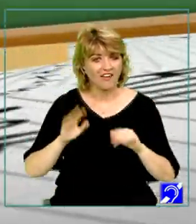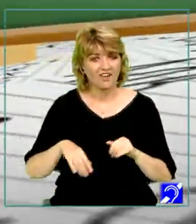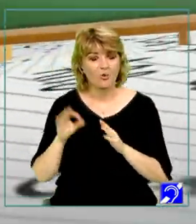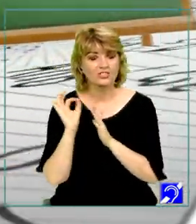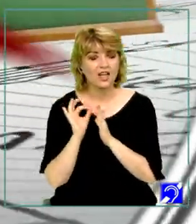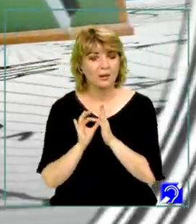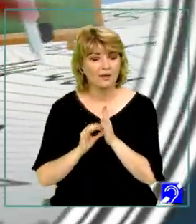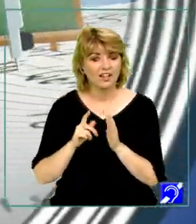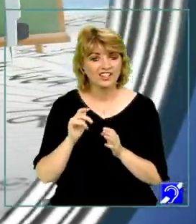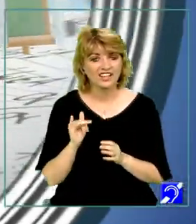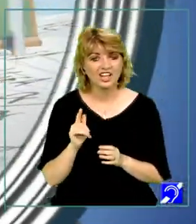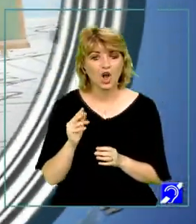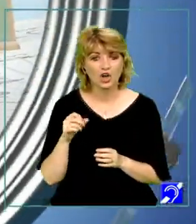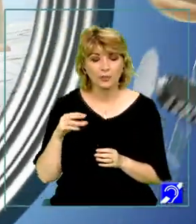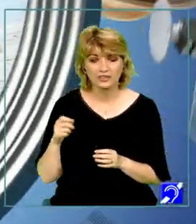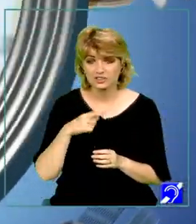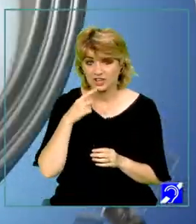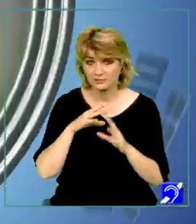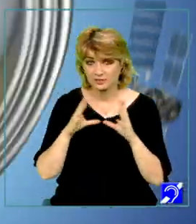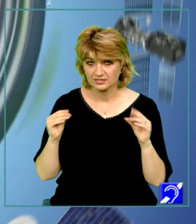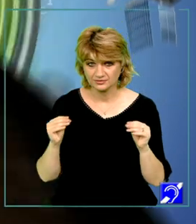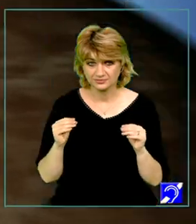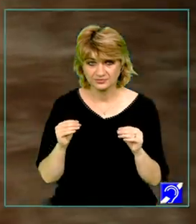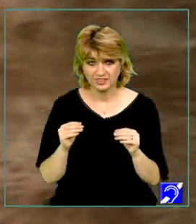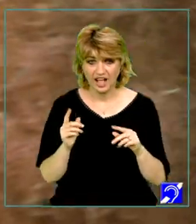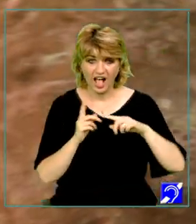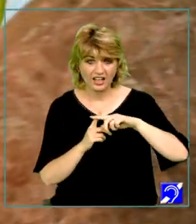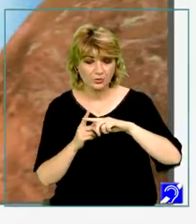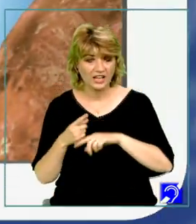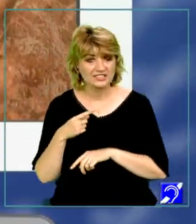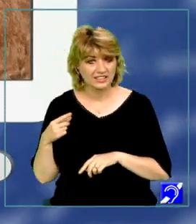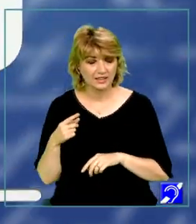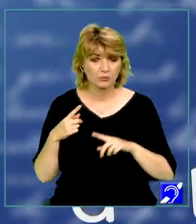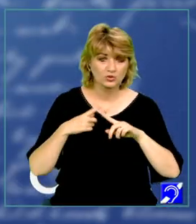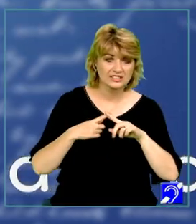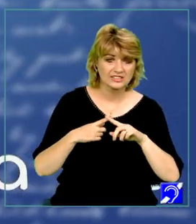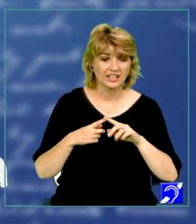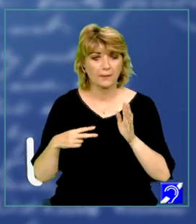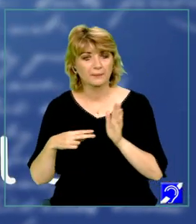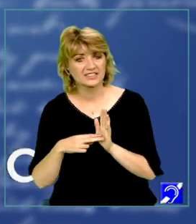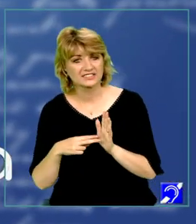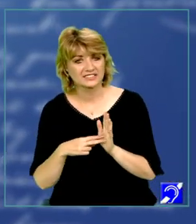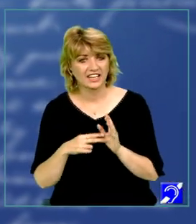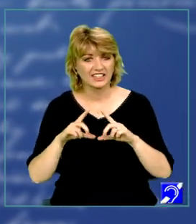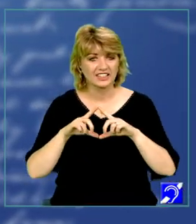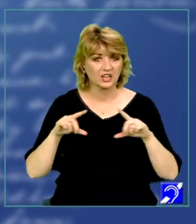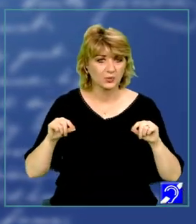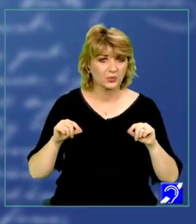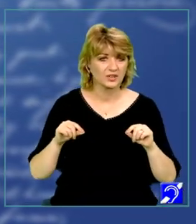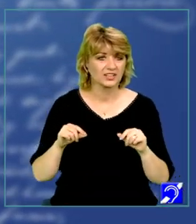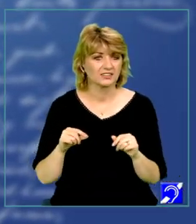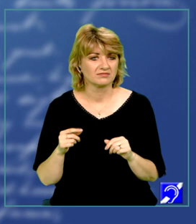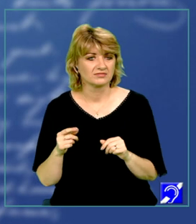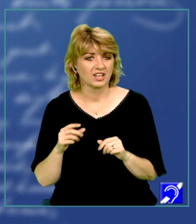trigonometrice. În limba română noțiunile de adunare, scădere, înmulțire, împărțire, triunghi, sinus și